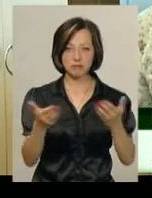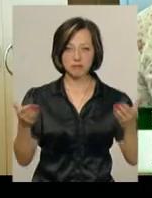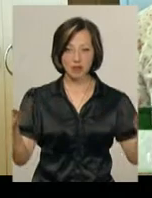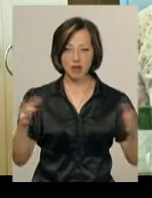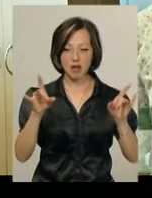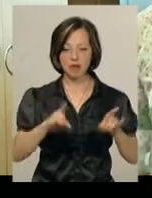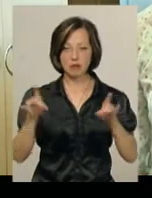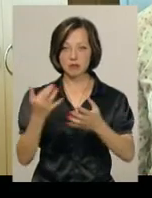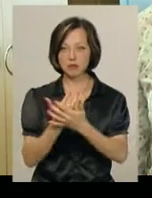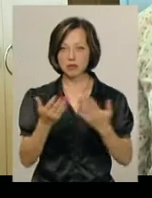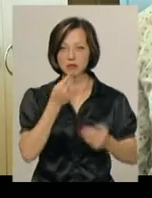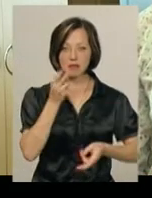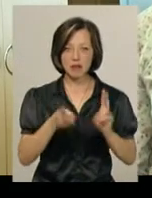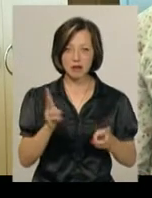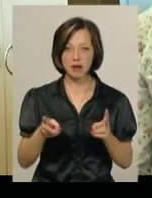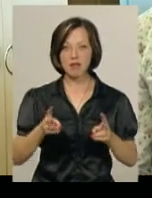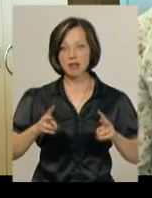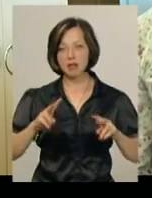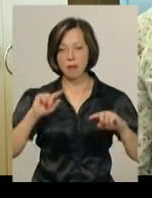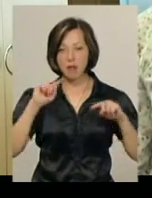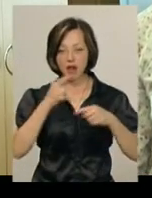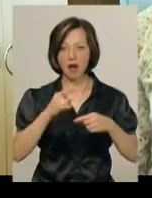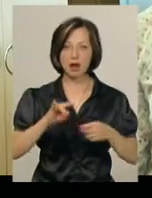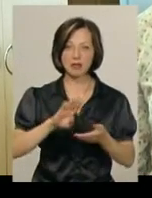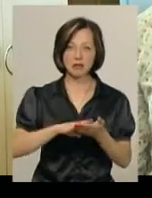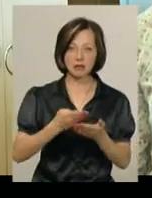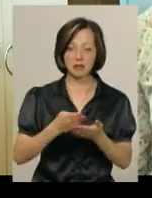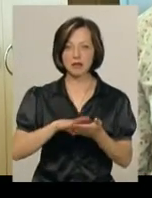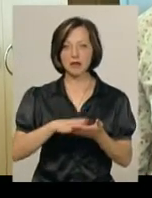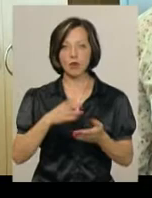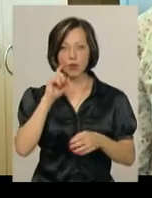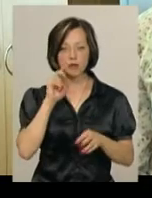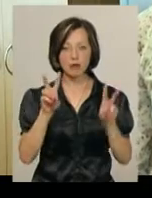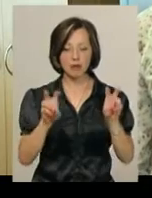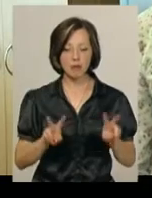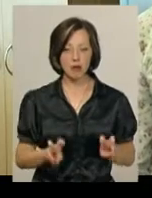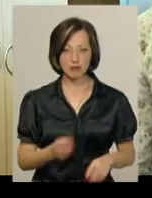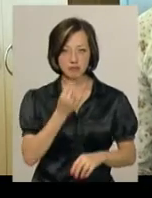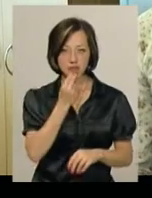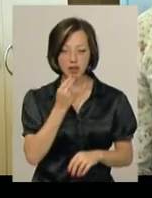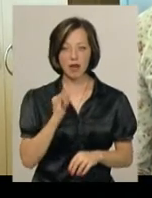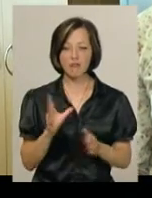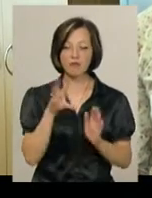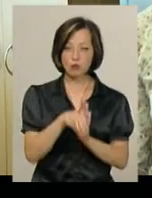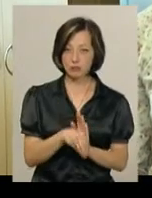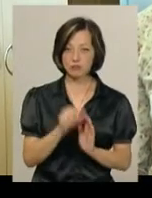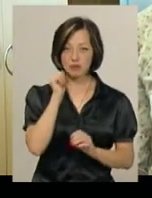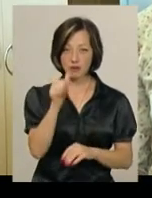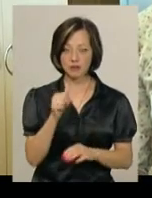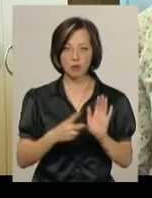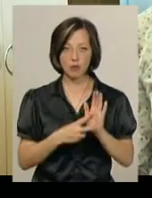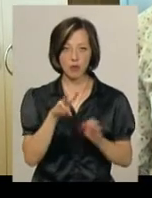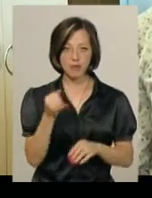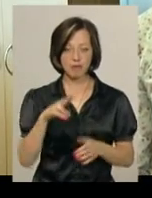Заплановано багато різних страв на мангалі, на грилі, українські страви, українська тематика. І в тому числі на завтра, на 7